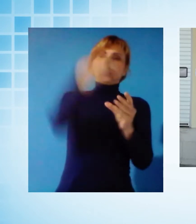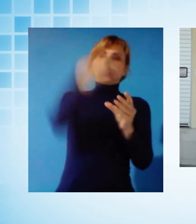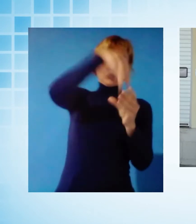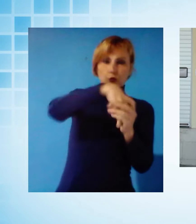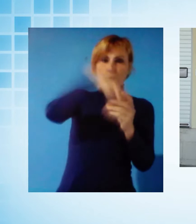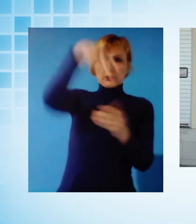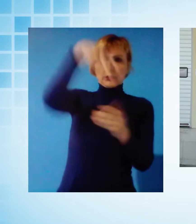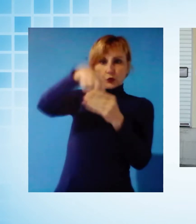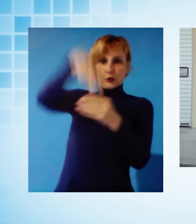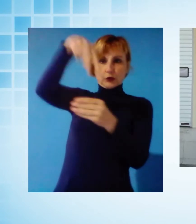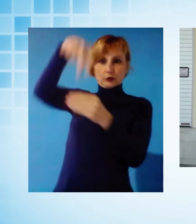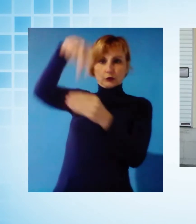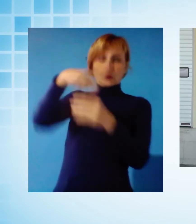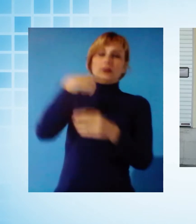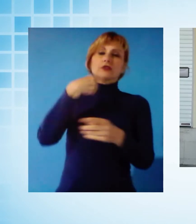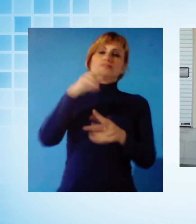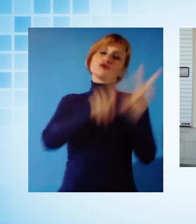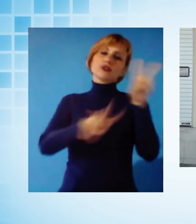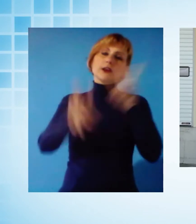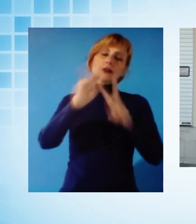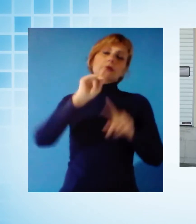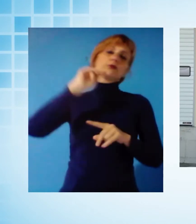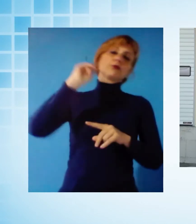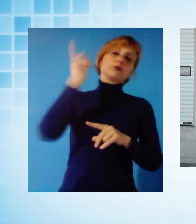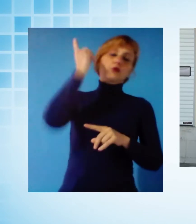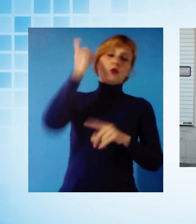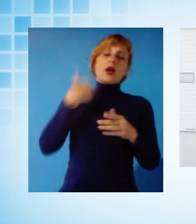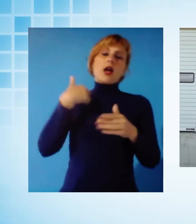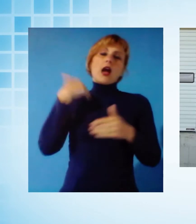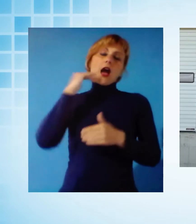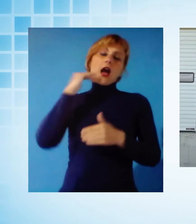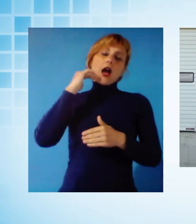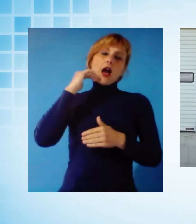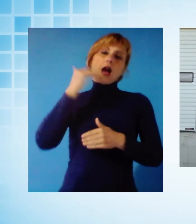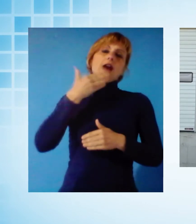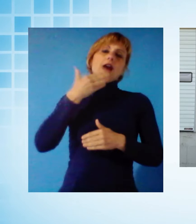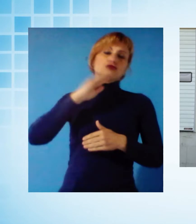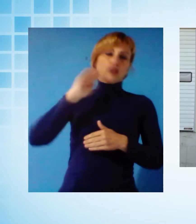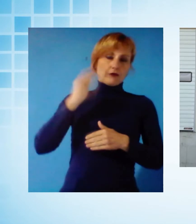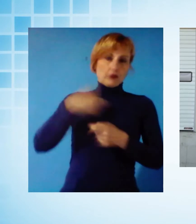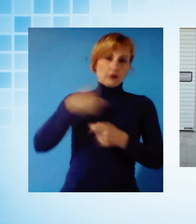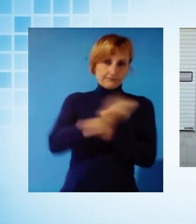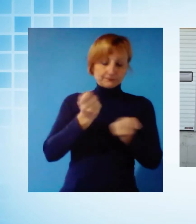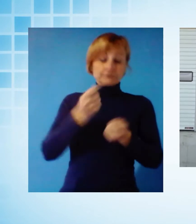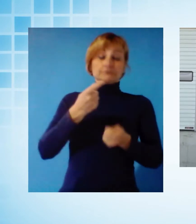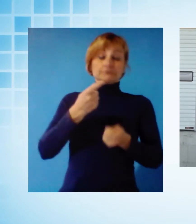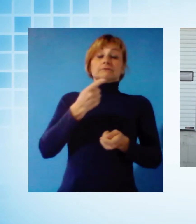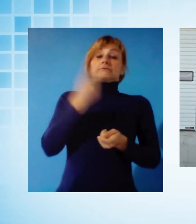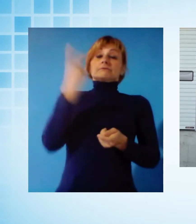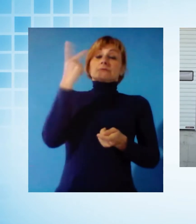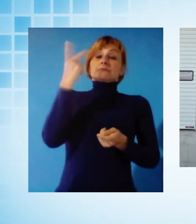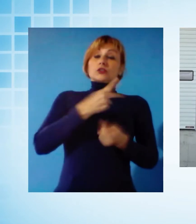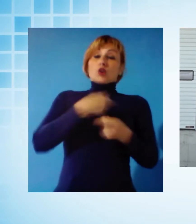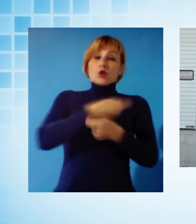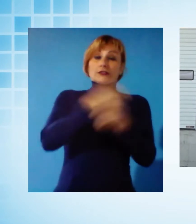poter essere più agevole la distribuzione ai cittadini. La consegna verrà in parte con i volontari e in parte